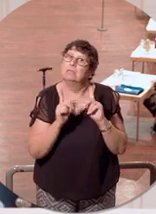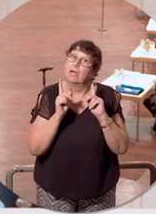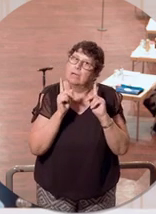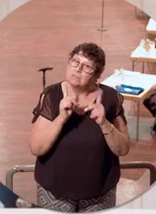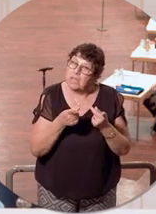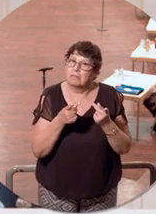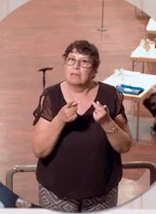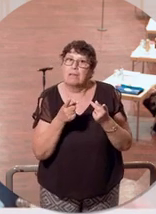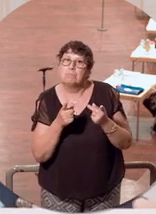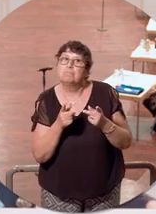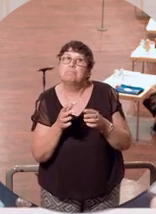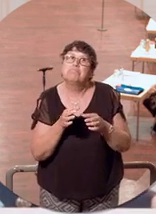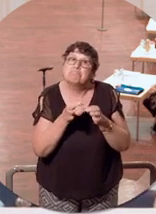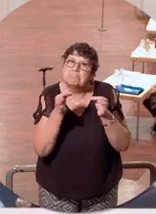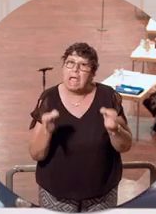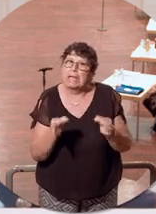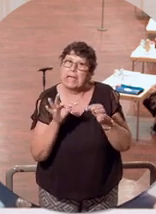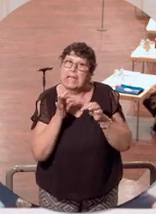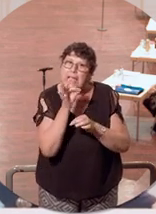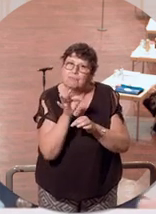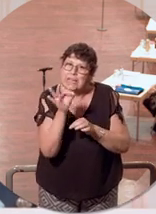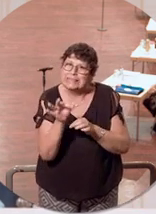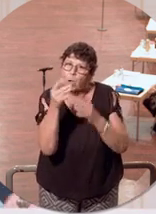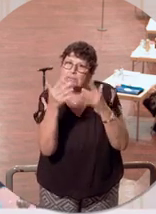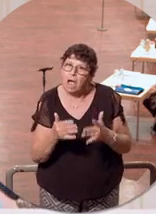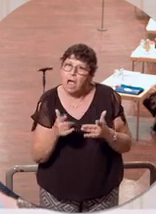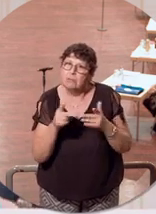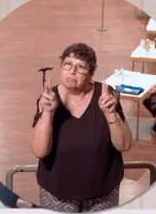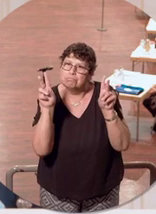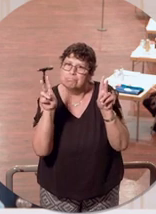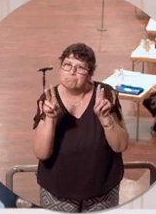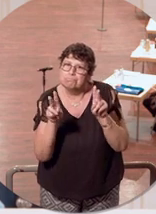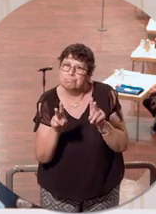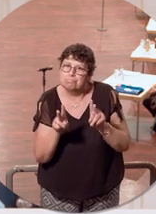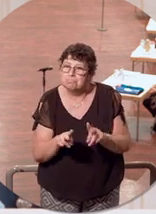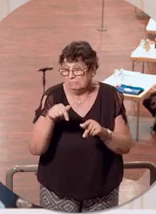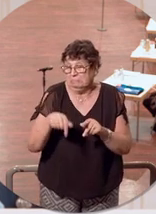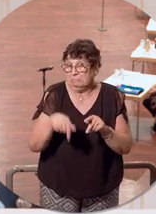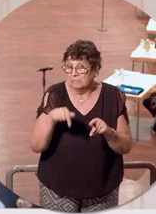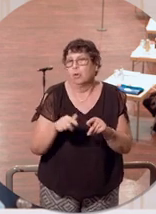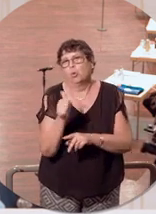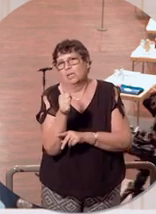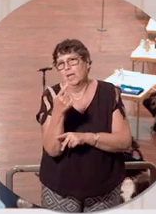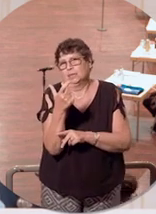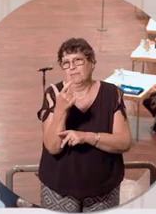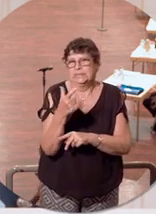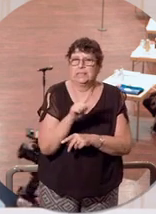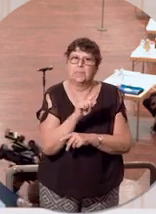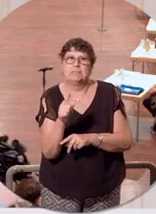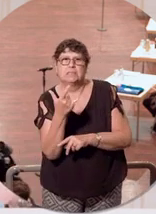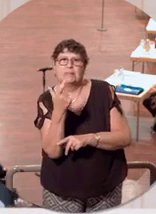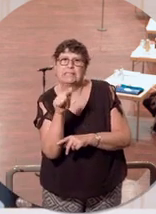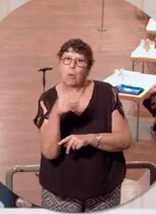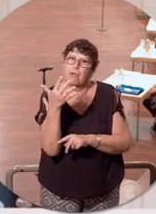täglichen Infektionszahlen kontinuierlich ab. Bis zur heutigen Sieben-Tages-Inzidenz von um die 20, 20,5